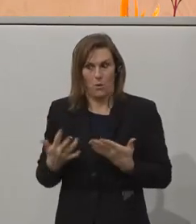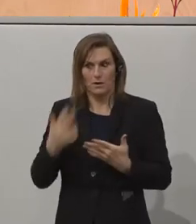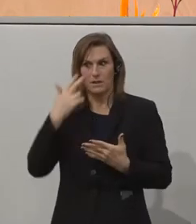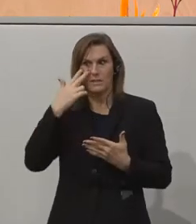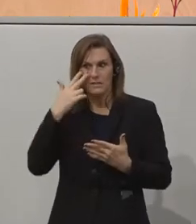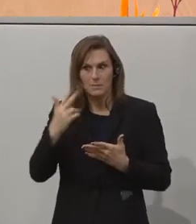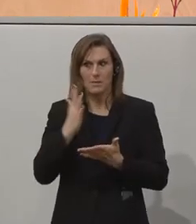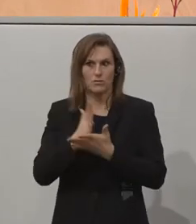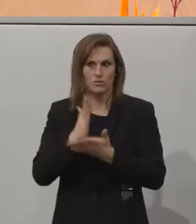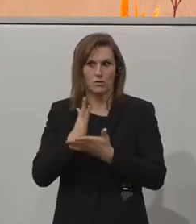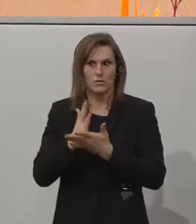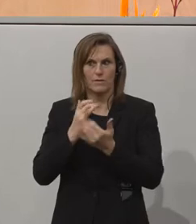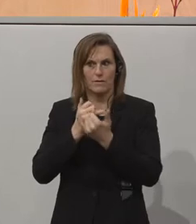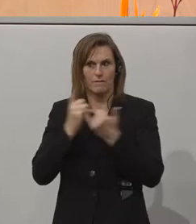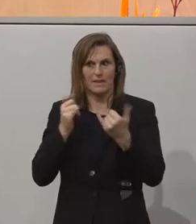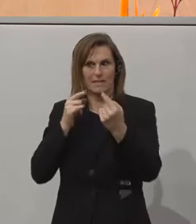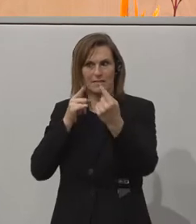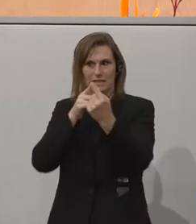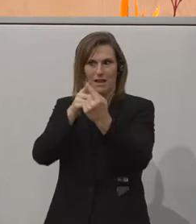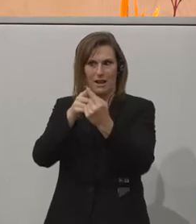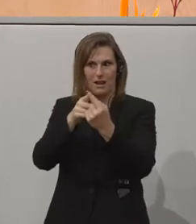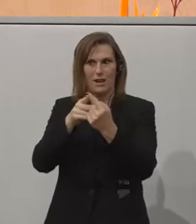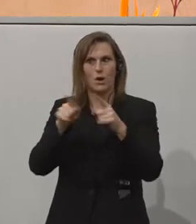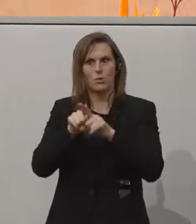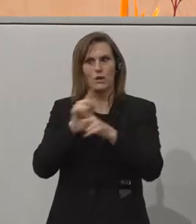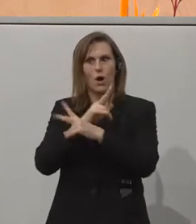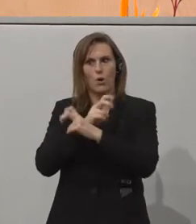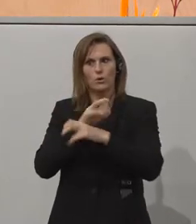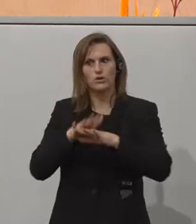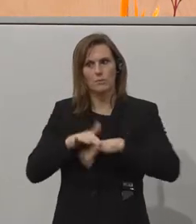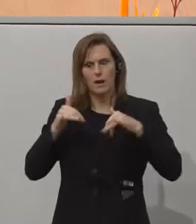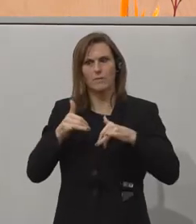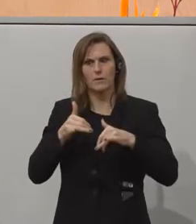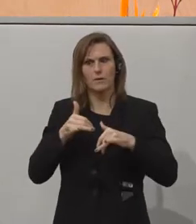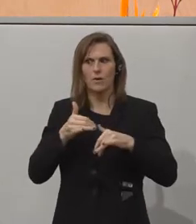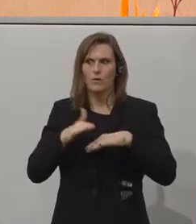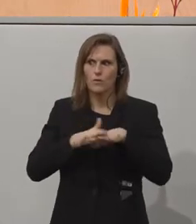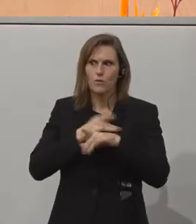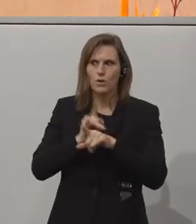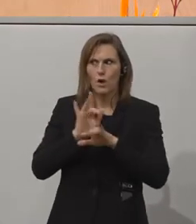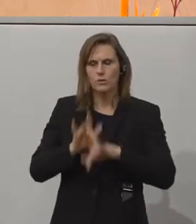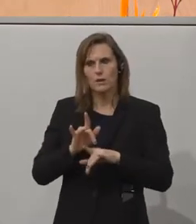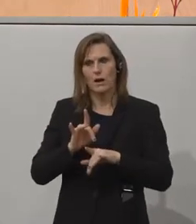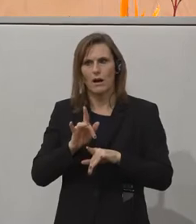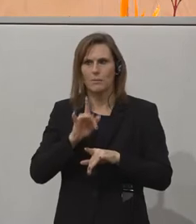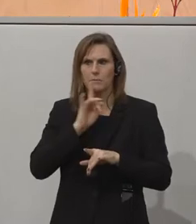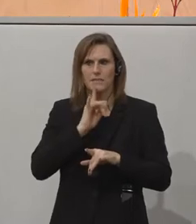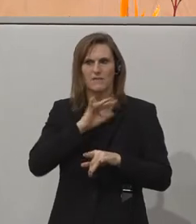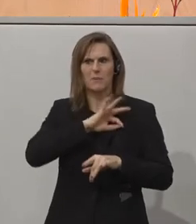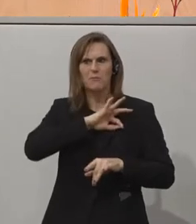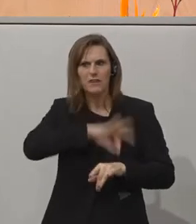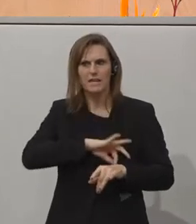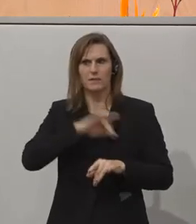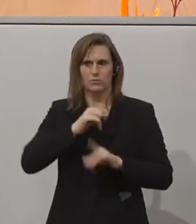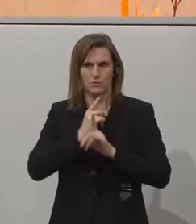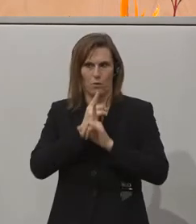in ganz besonderer Art und Weise zum Ziel. Und auch das österreichische Parlament fühlt sich dem verpflichtet. Ich freue mich, dass die Sprecher